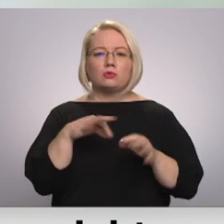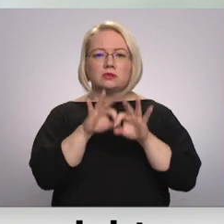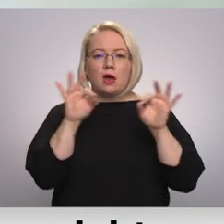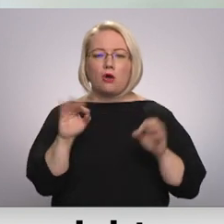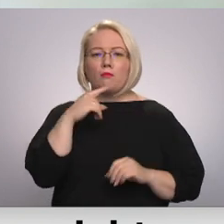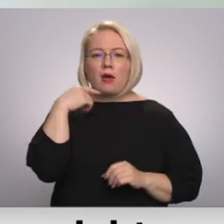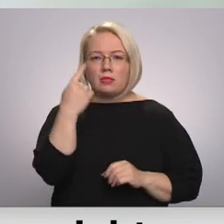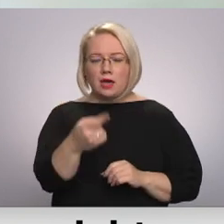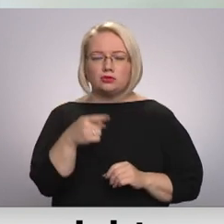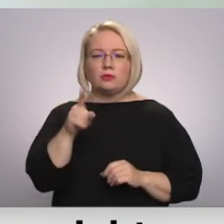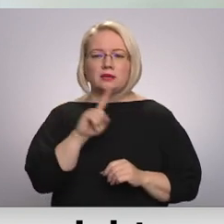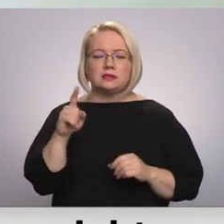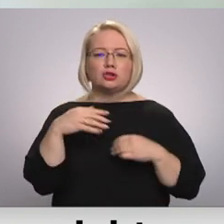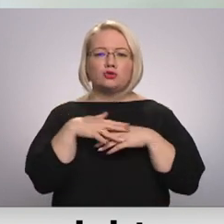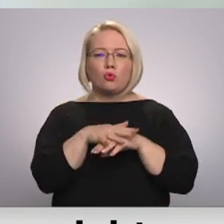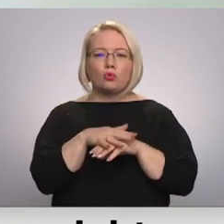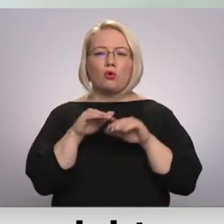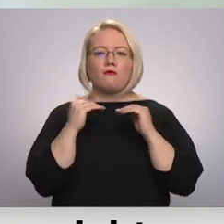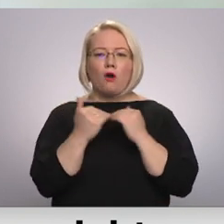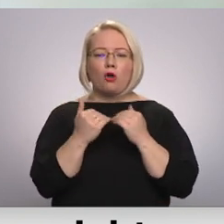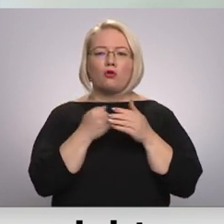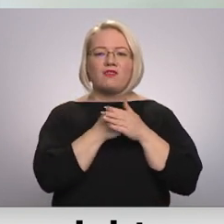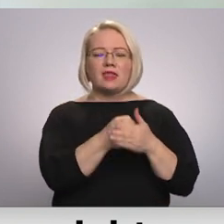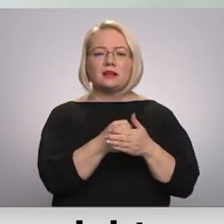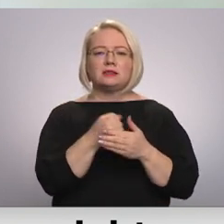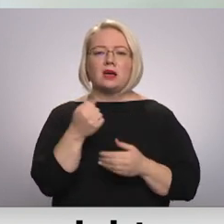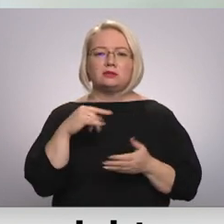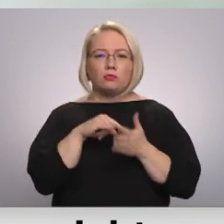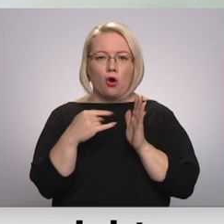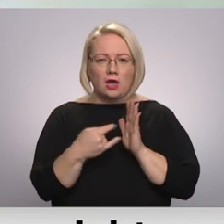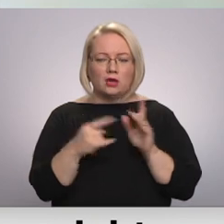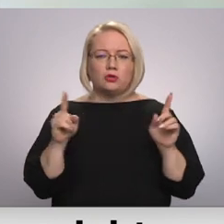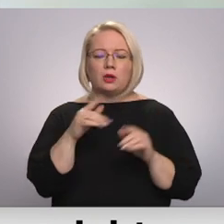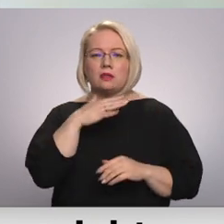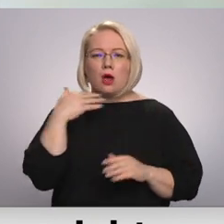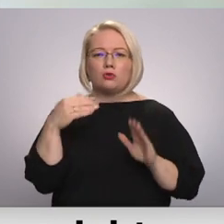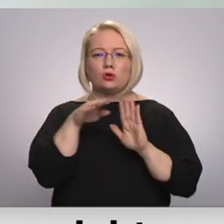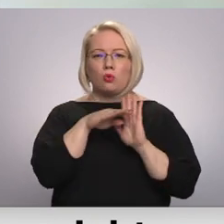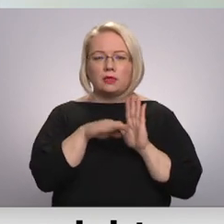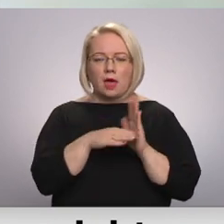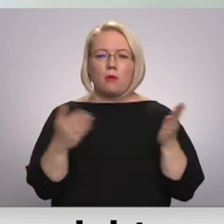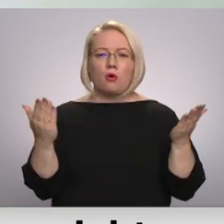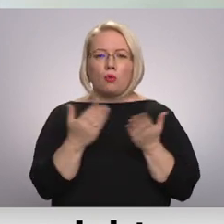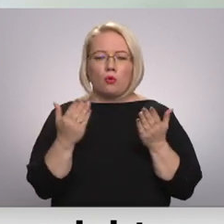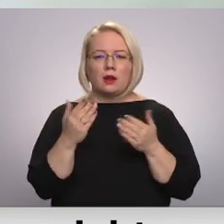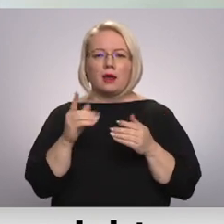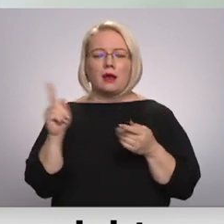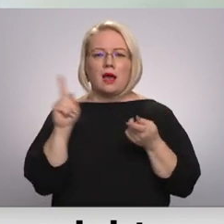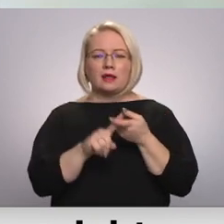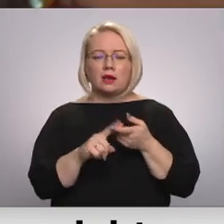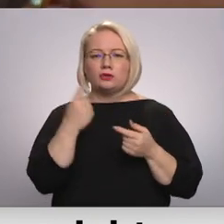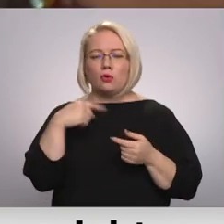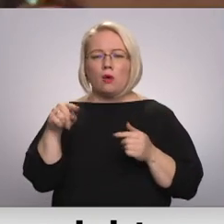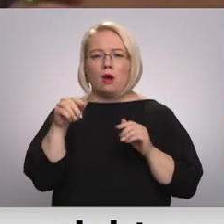minēju, tas ir struktūra fonda finansēts projekts un, protams, ir daudzi nosacījumi, kur izriet no ārējiem normatīvajiem